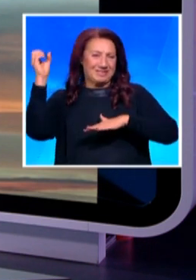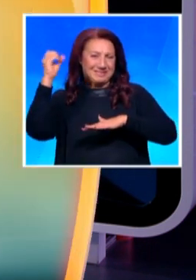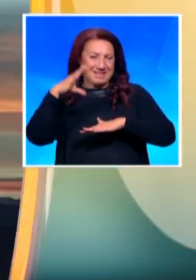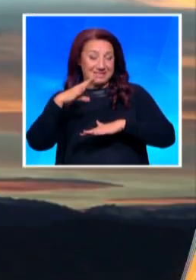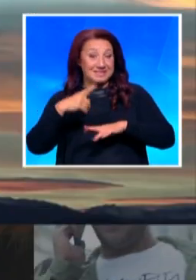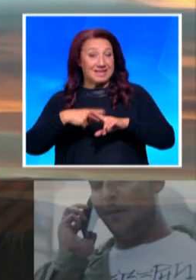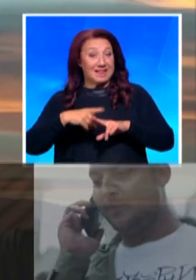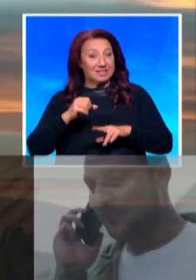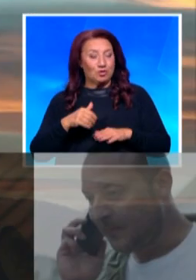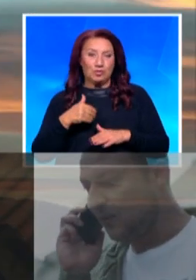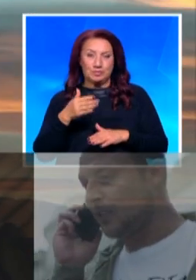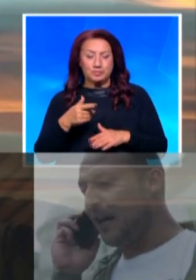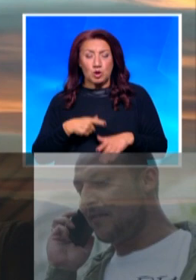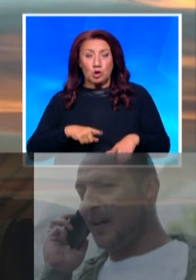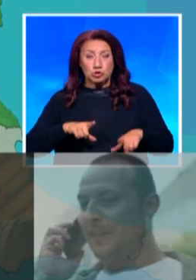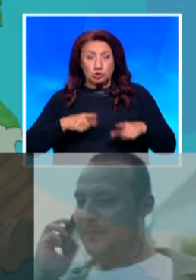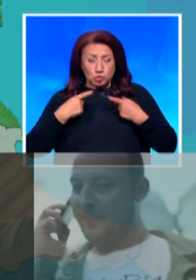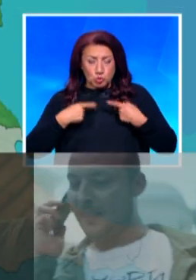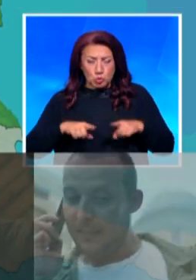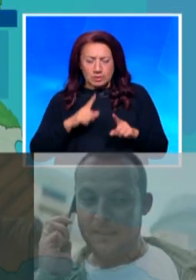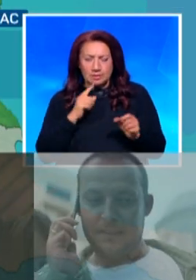МАКСИМАЛНА ТЕМПЕРАТУРА